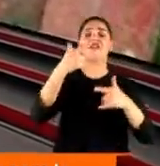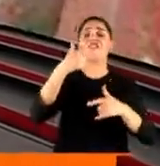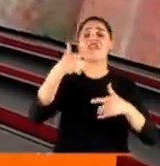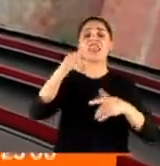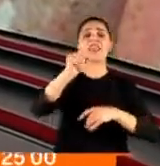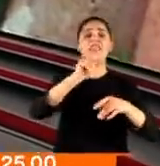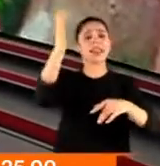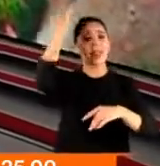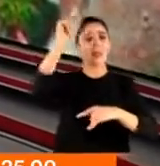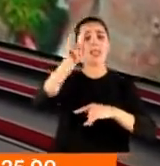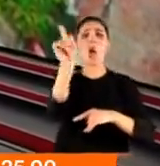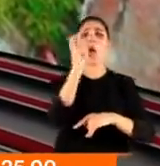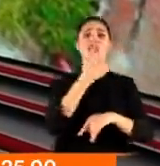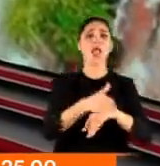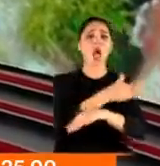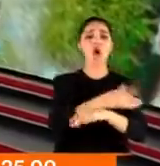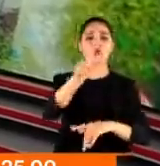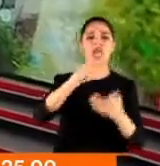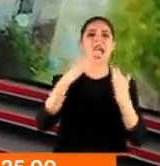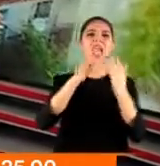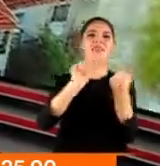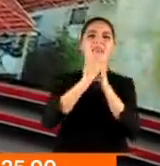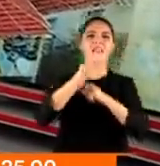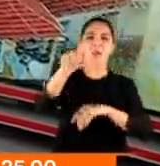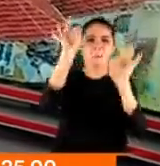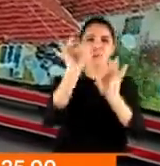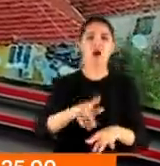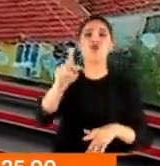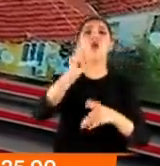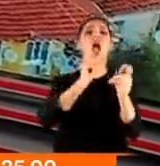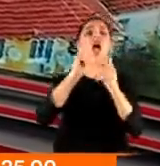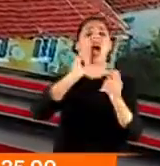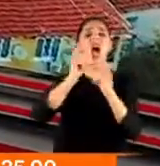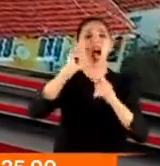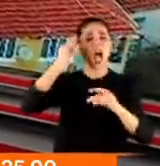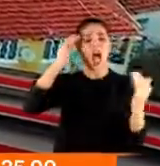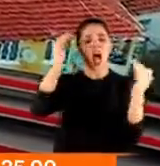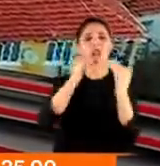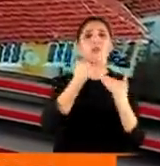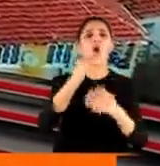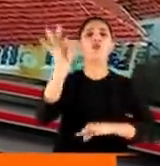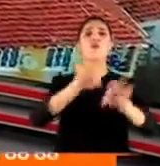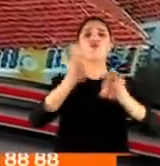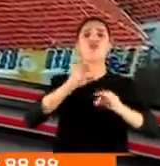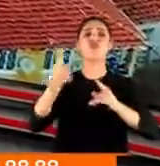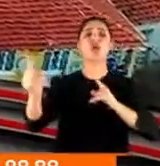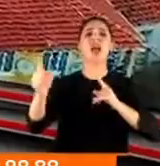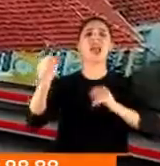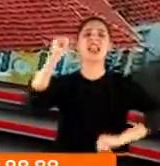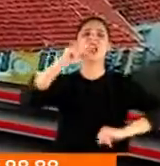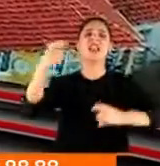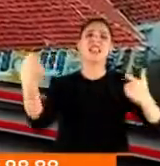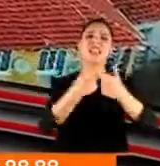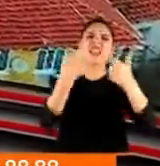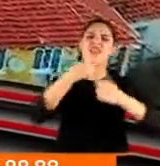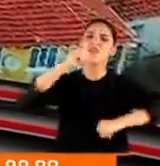dönüşüm projesi 10 yıl önce başlamıştı biliyorsunuz ama kat malikleri arasında yaşanan anlaşmazlıklar ve müteahhitler arasındaki savaş diyelim,